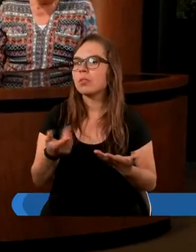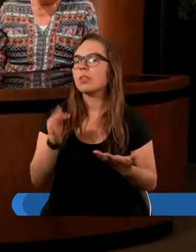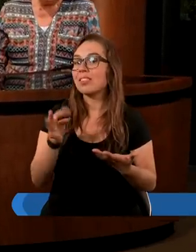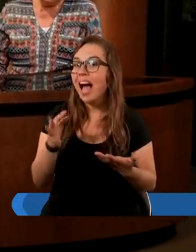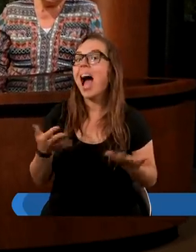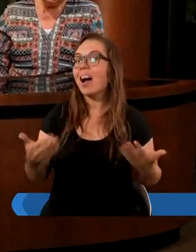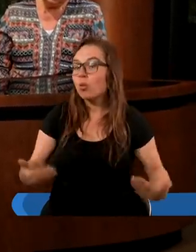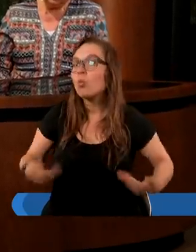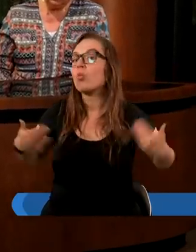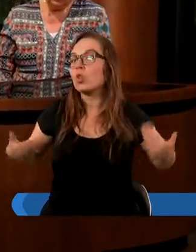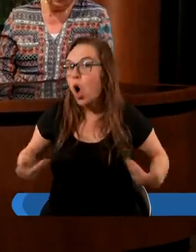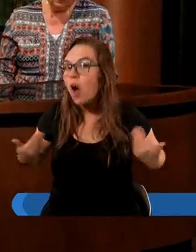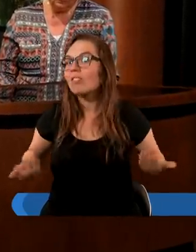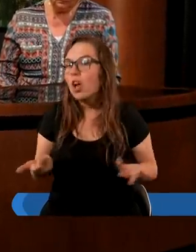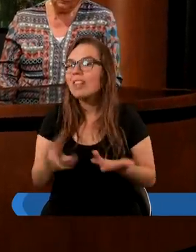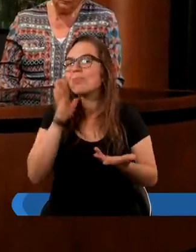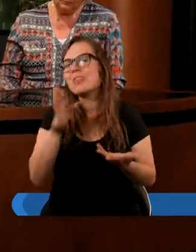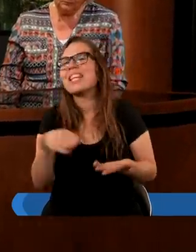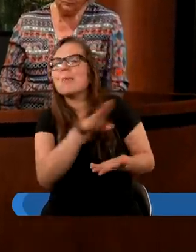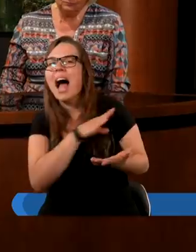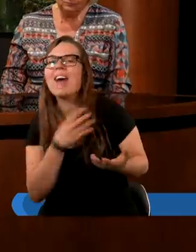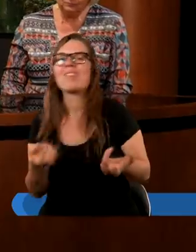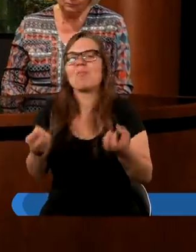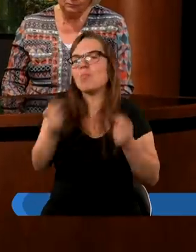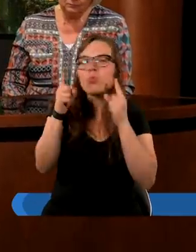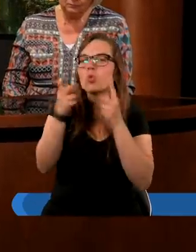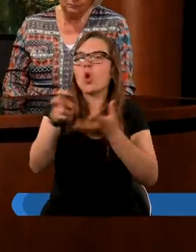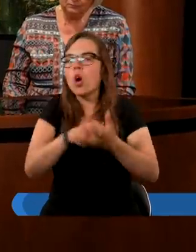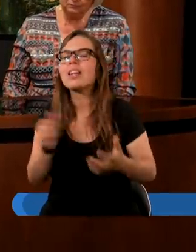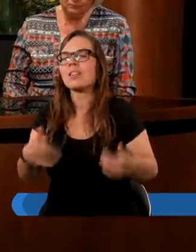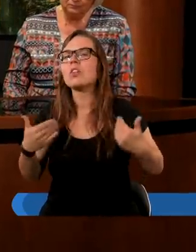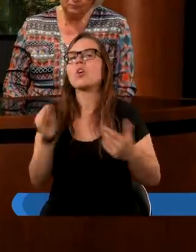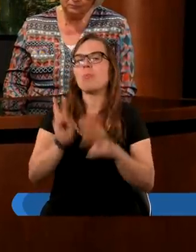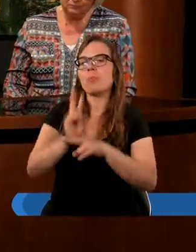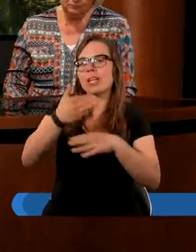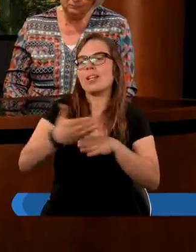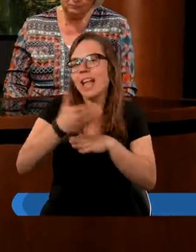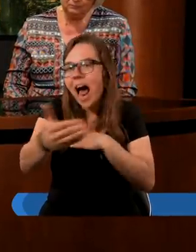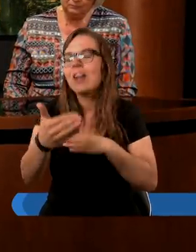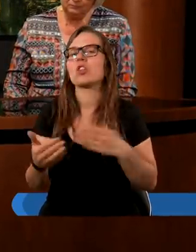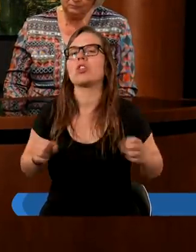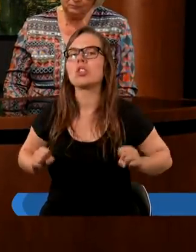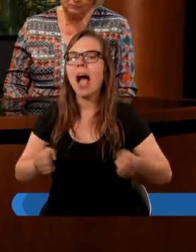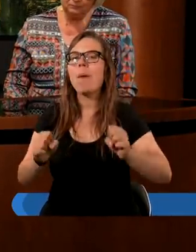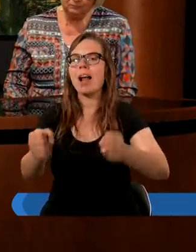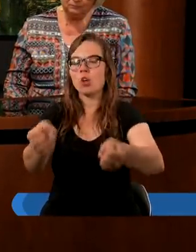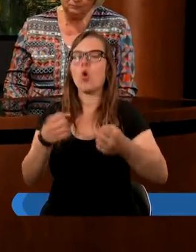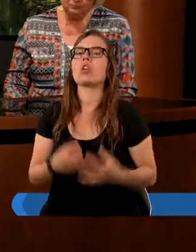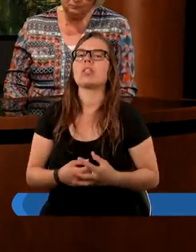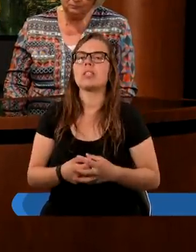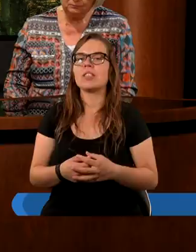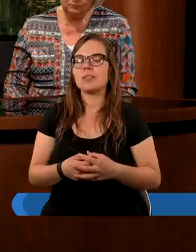uzdrowiona, jakby zmartwych zbudowana i przystępuje do dalszej działalności.